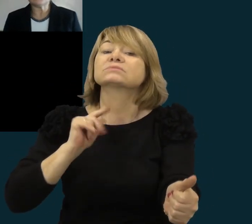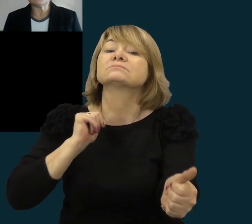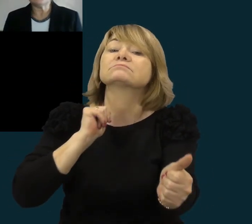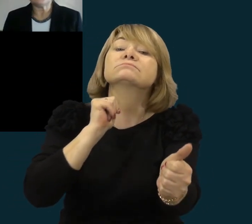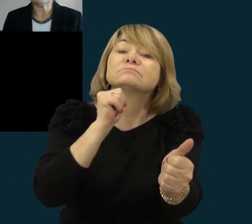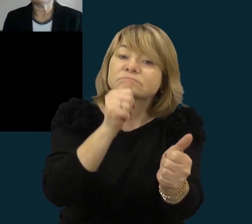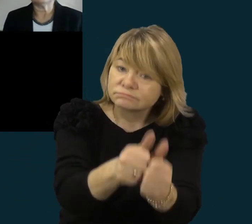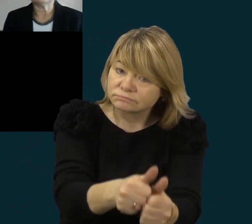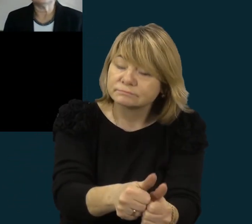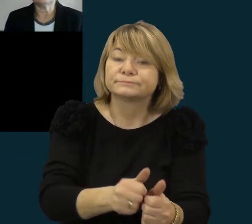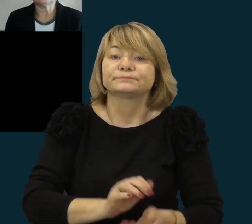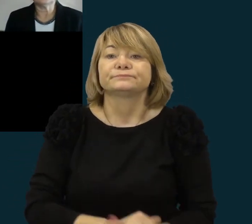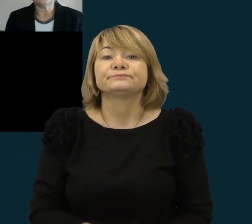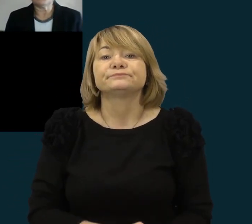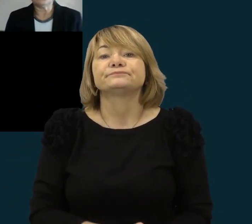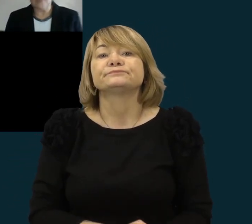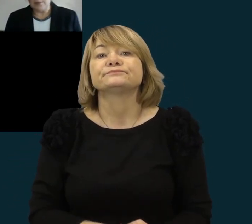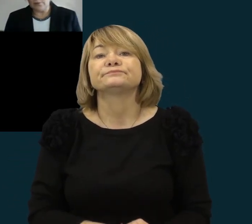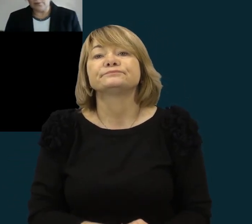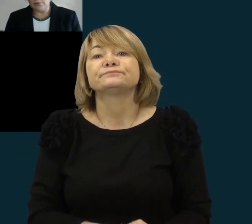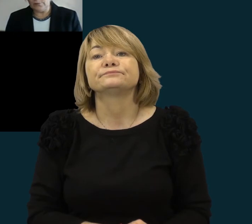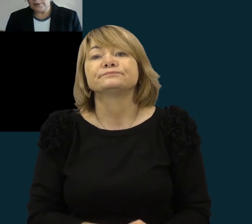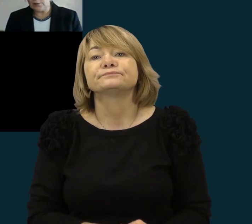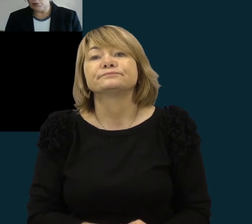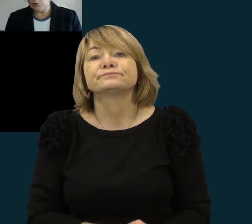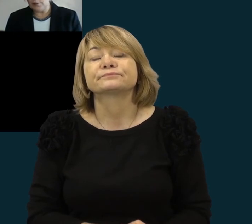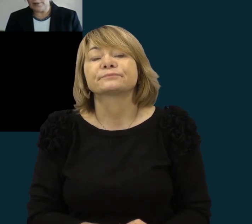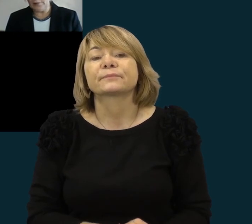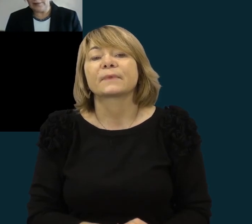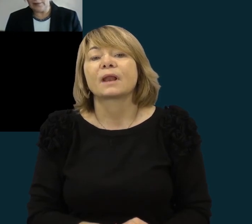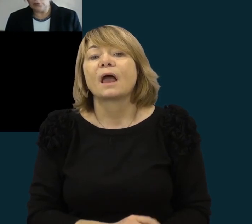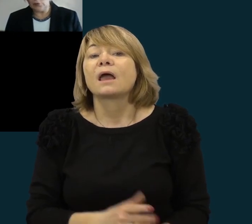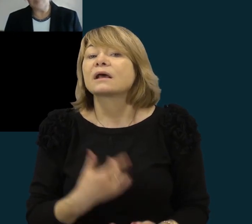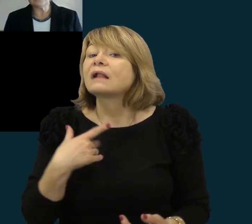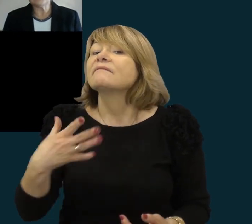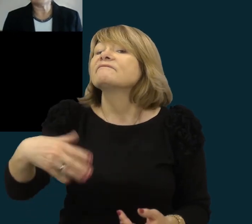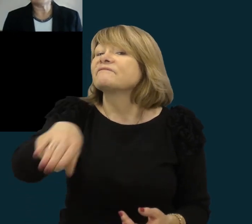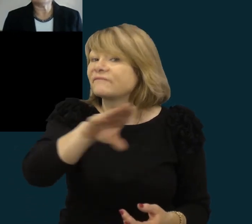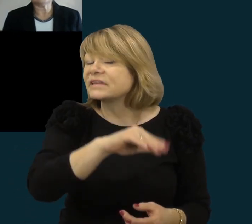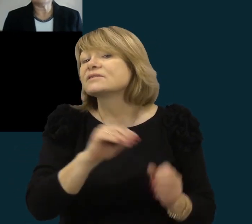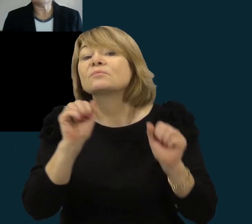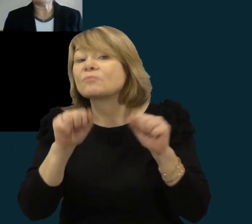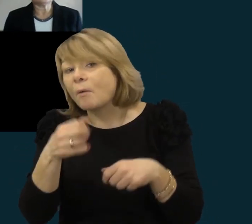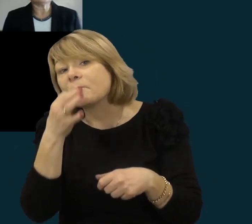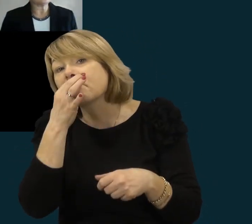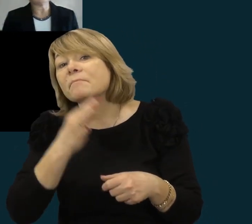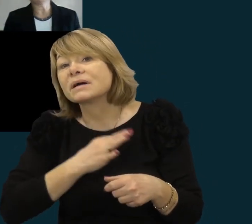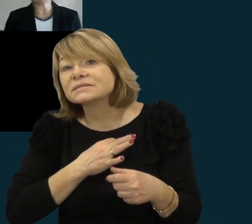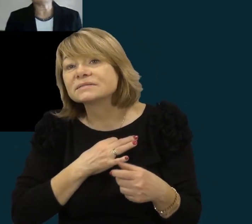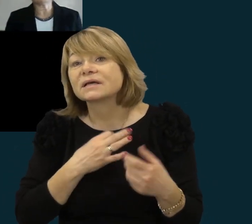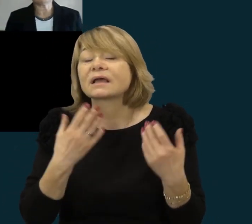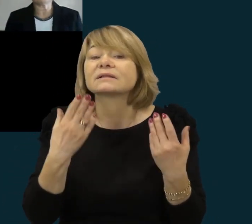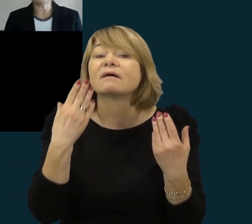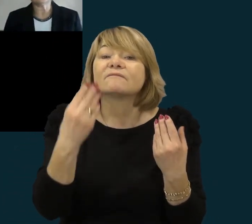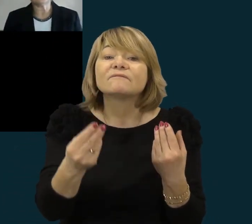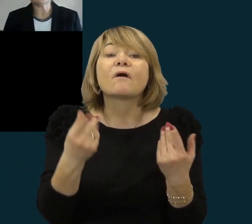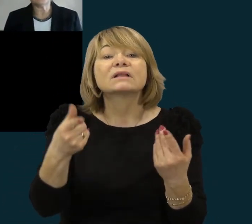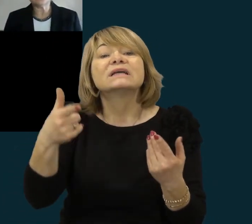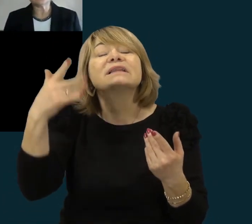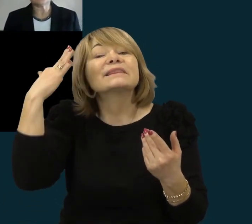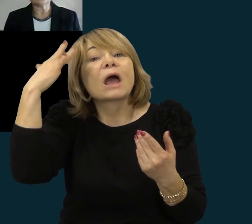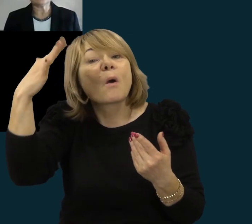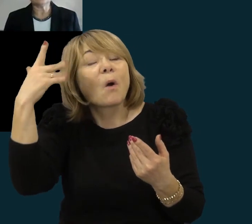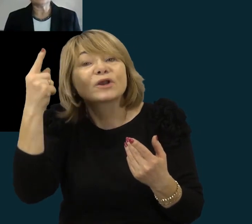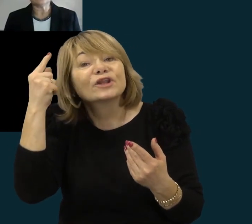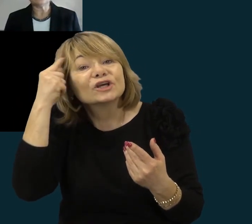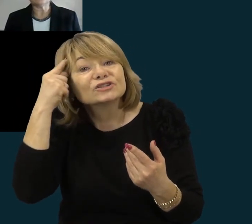visi man paantrintumės, kad tikrai tas teorinės